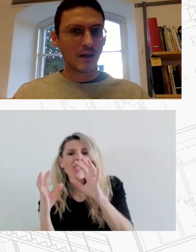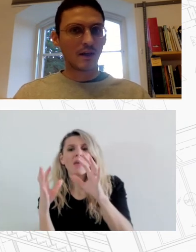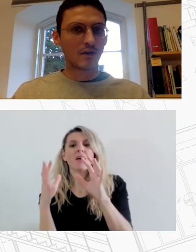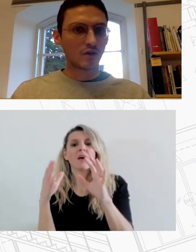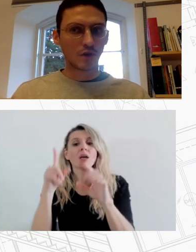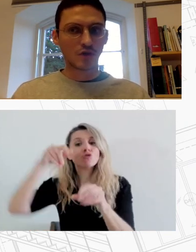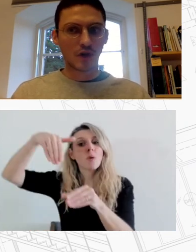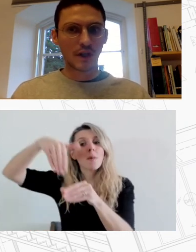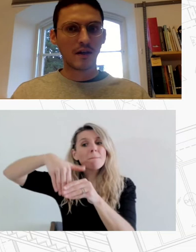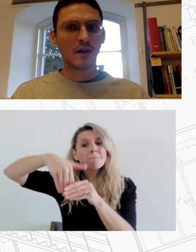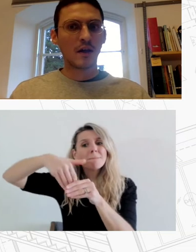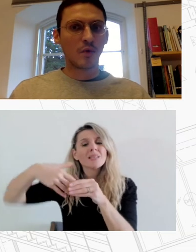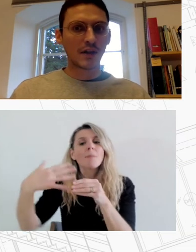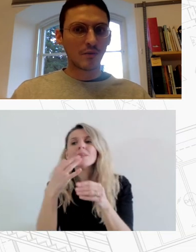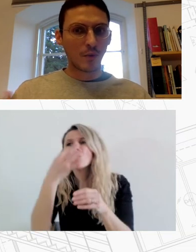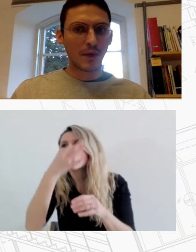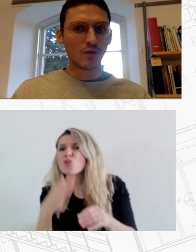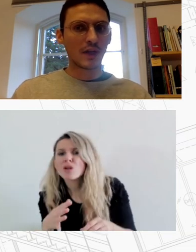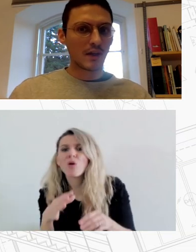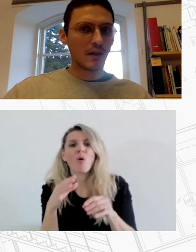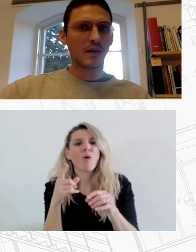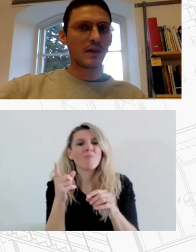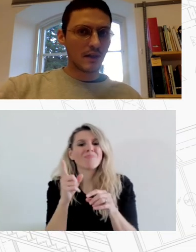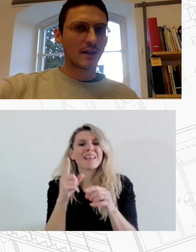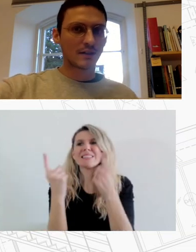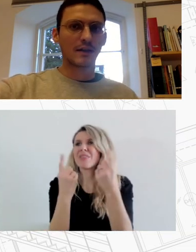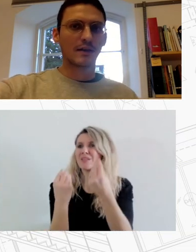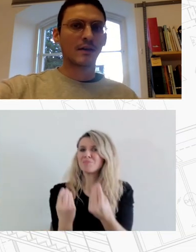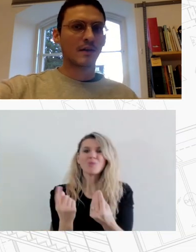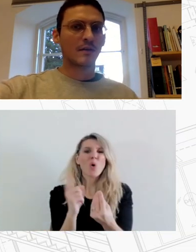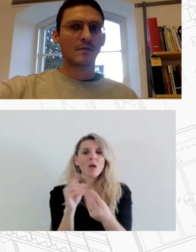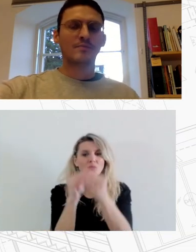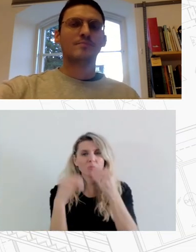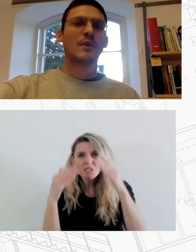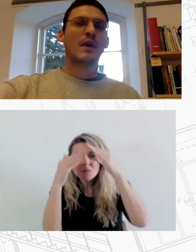ή τόσο προσωρινά που άνθρωποι που μένουν εκεί είναι άστεγοι